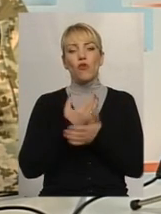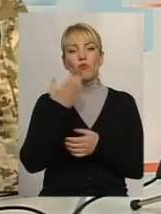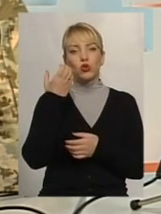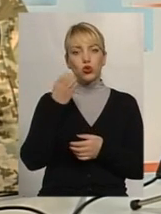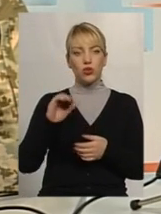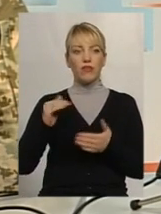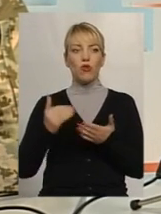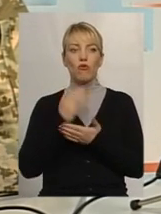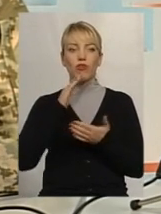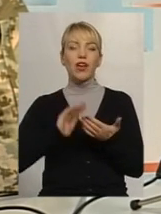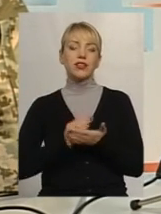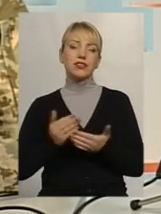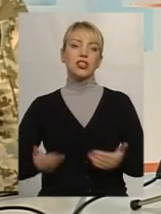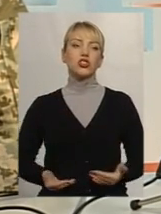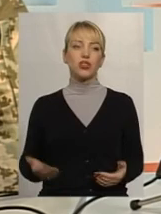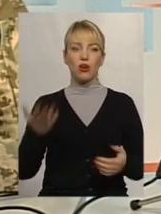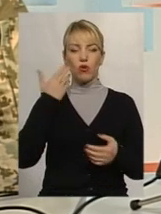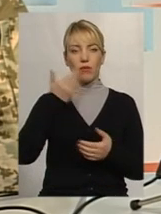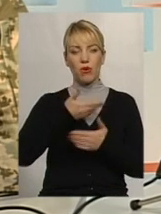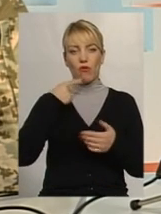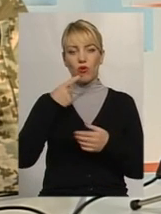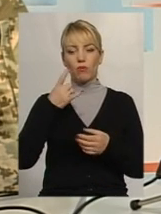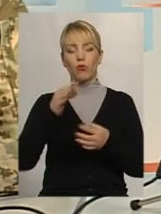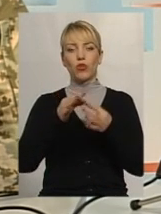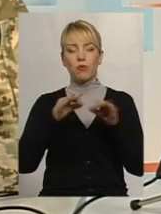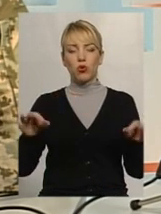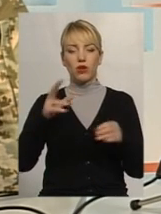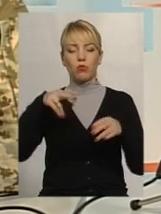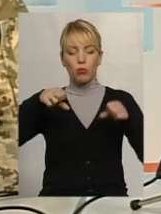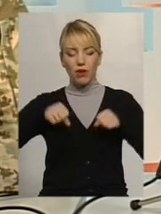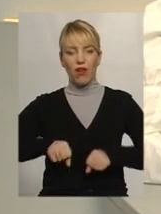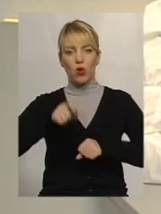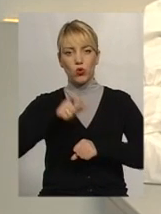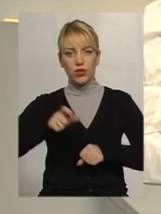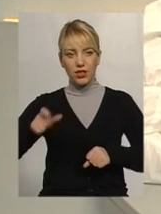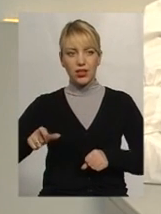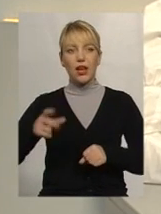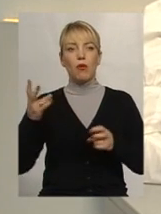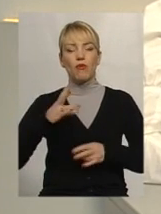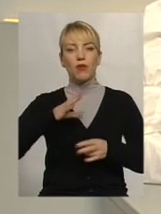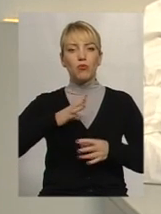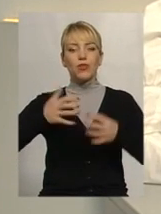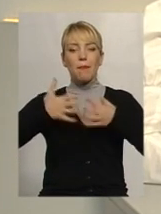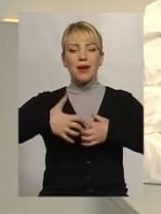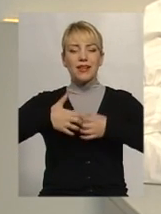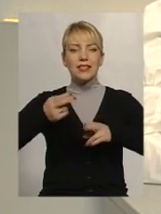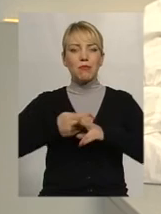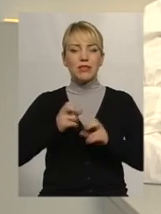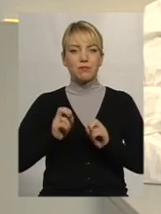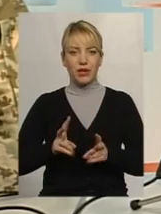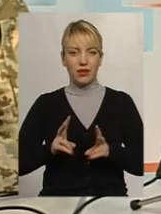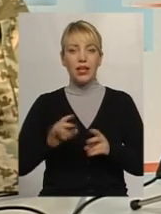якості життя, коли ми говоримо про демократію, про права людини, повинні бути механізми безпекові.